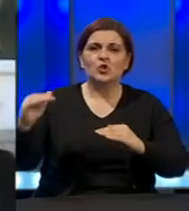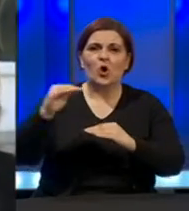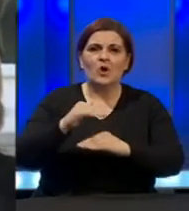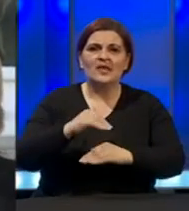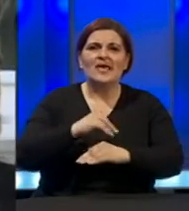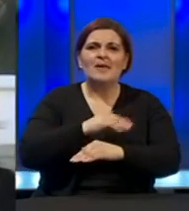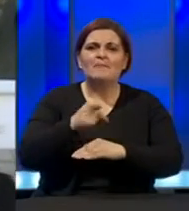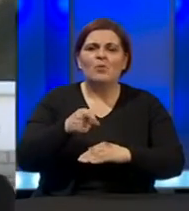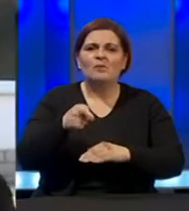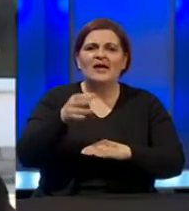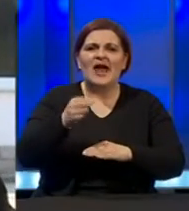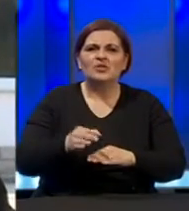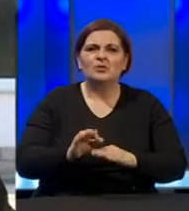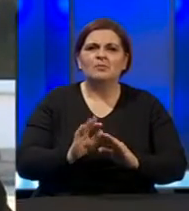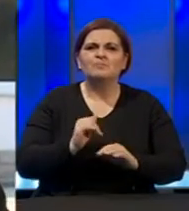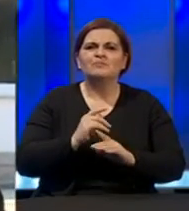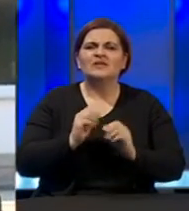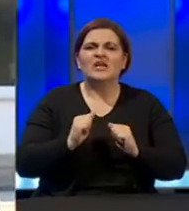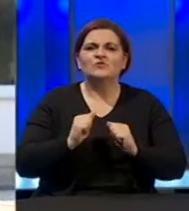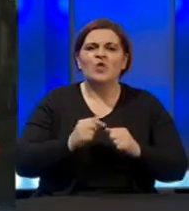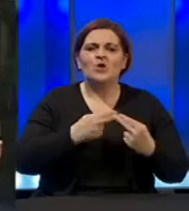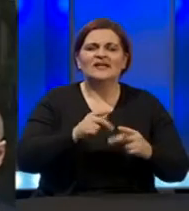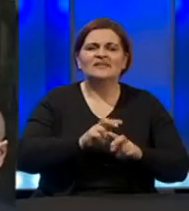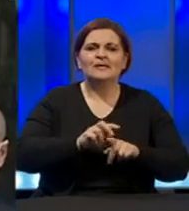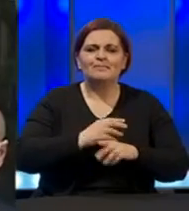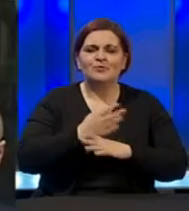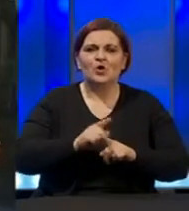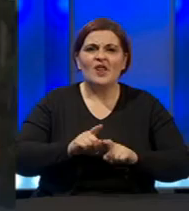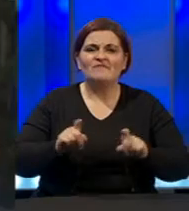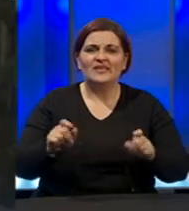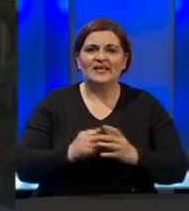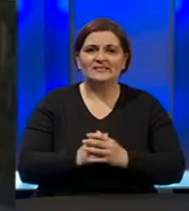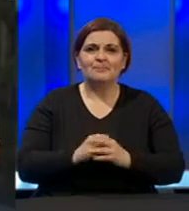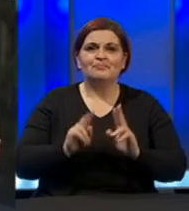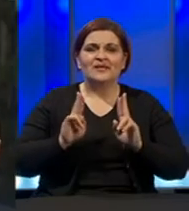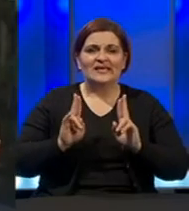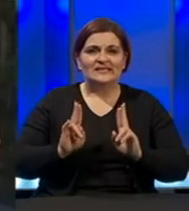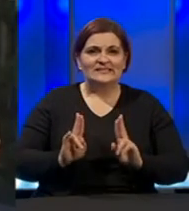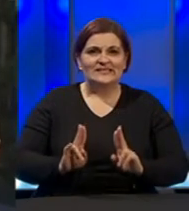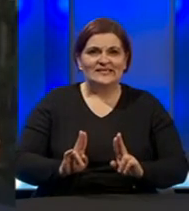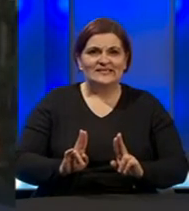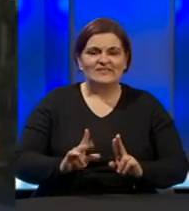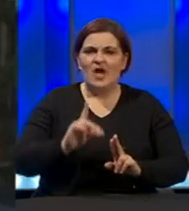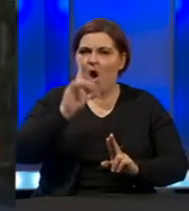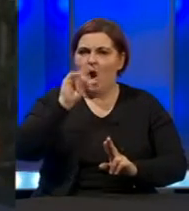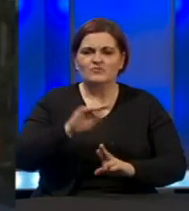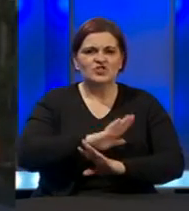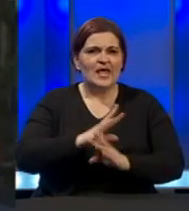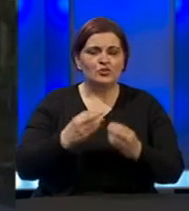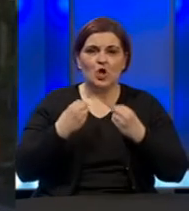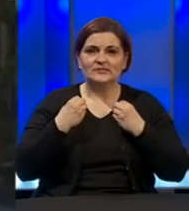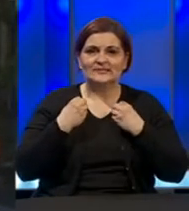bolničke ustane u ovom kantonu sačuvane su zaraze koronavirusom. Ustanovili smo da su zaista općine dosta dobro